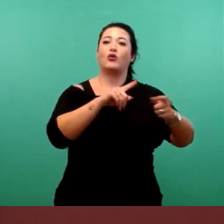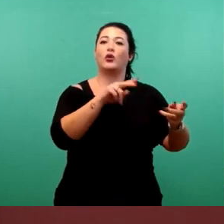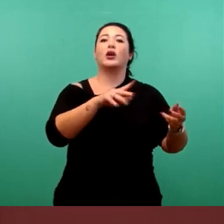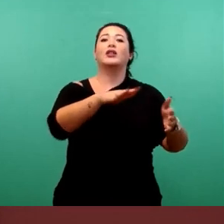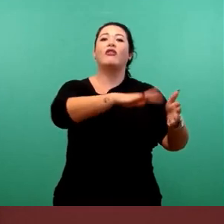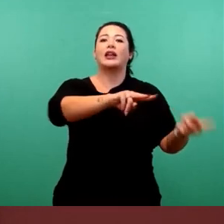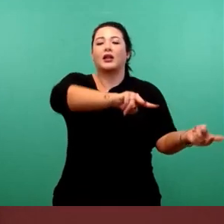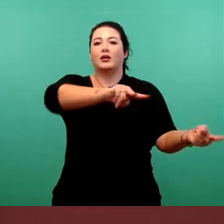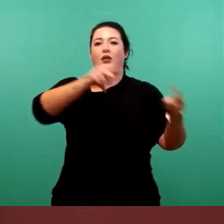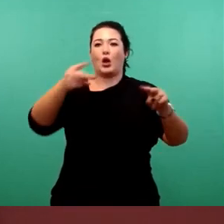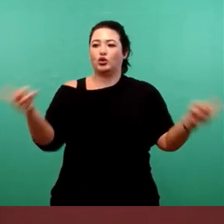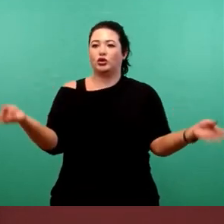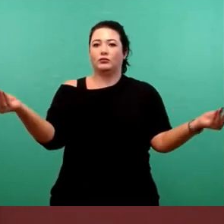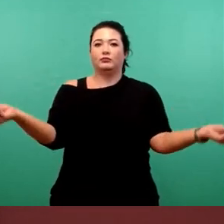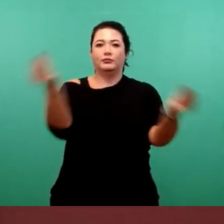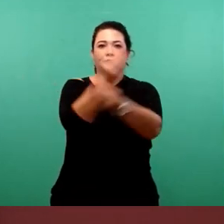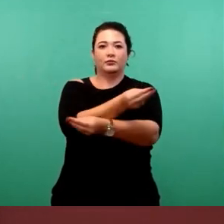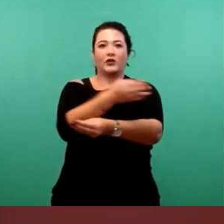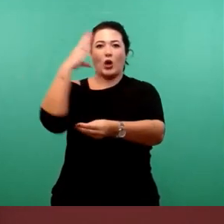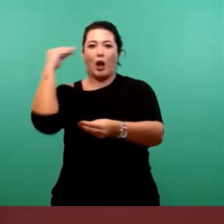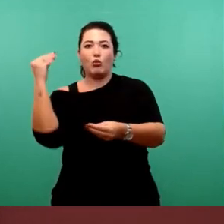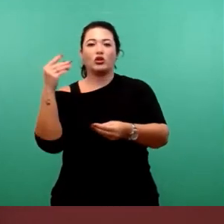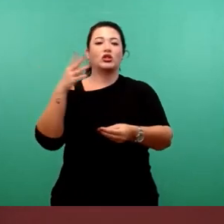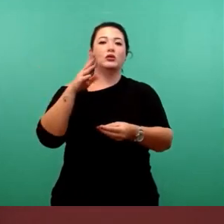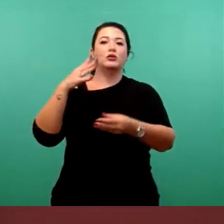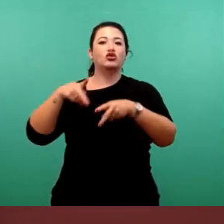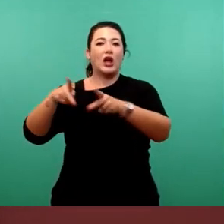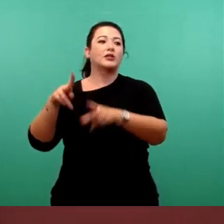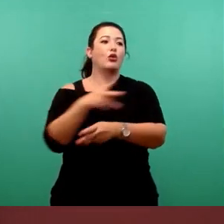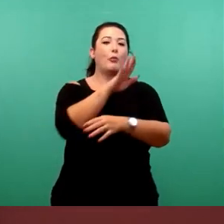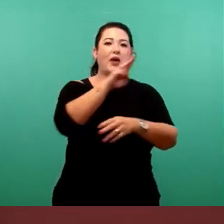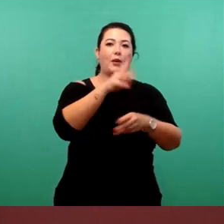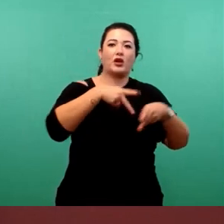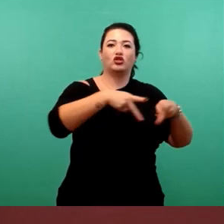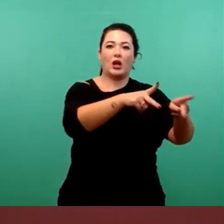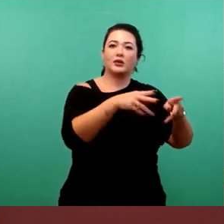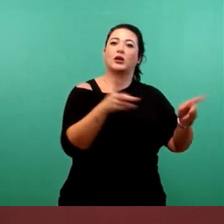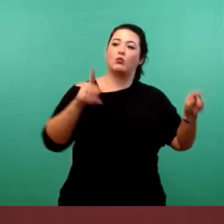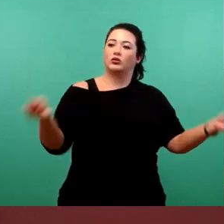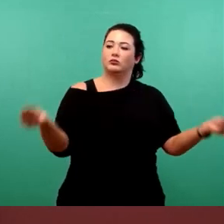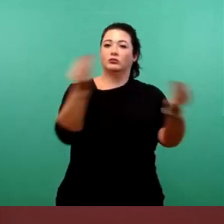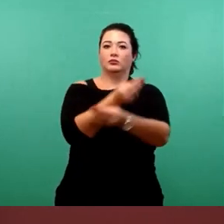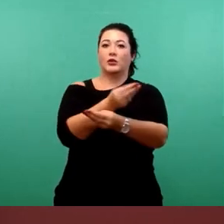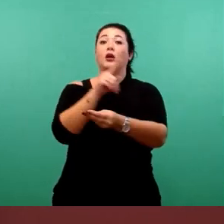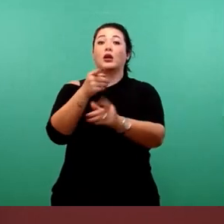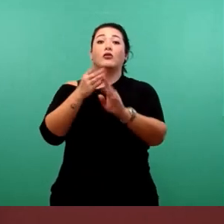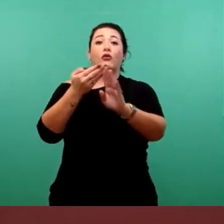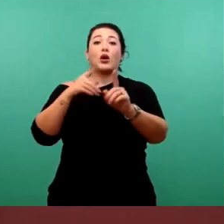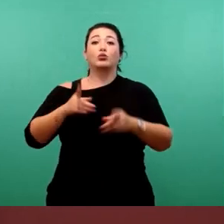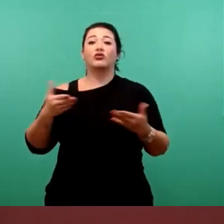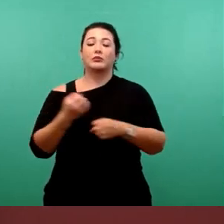Plangebieten Hamburger Straße, Bremer Straße und alter Leipziger Bahnhofs ist demzufolge zu konstatieren, dass hier grundsätzlich ein